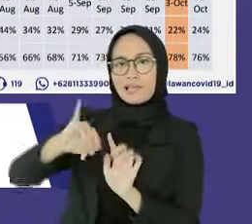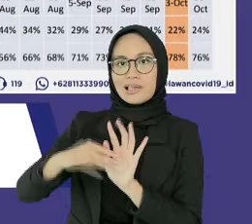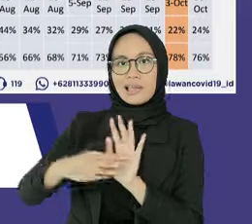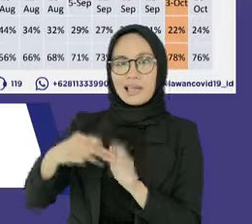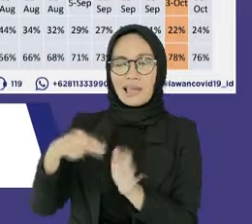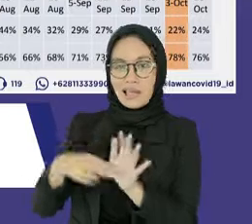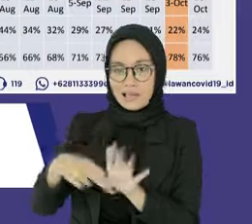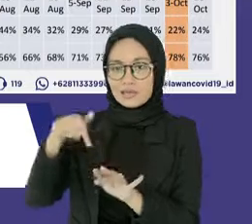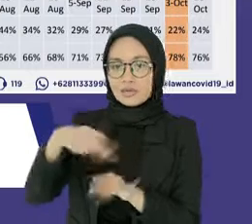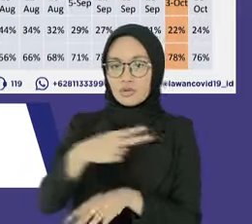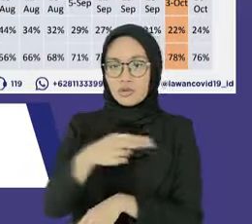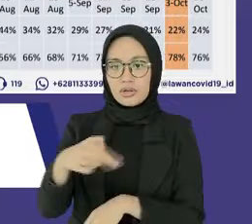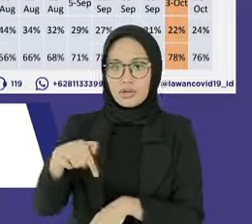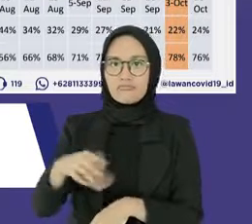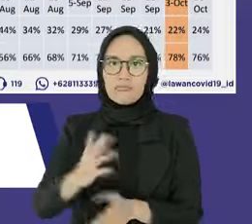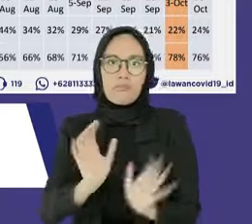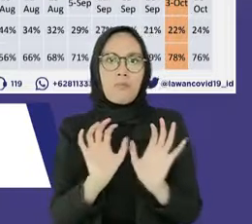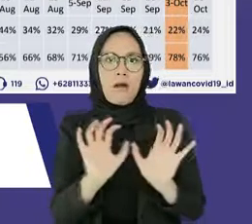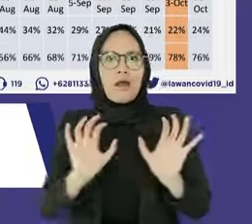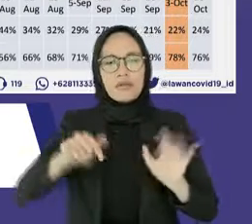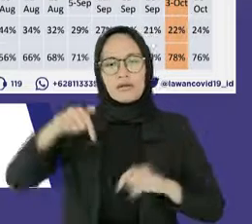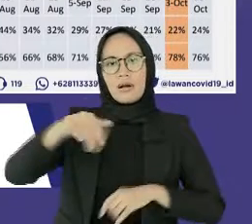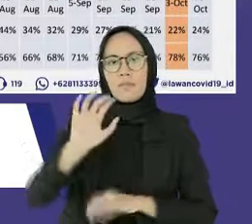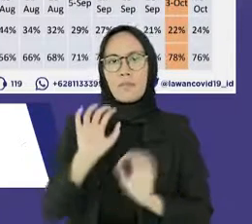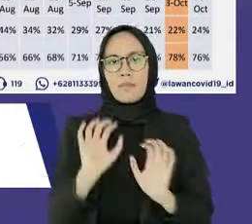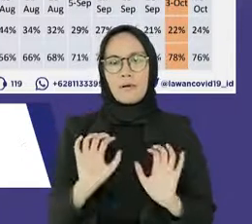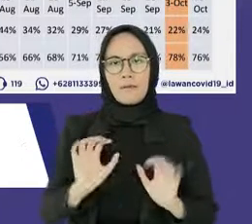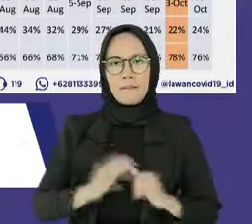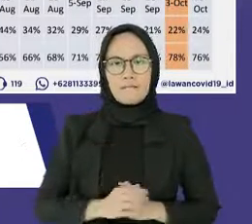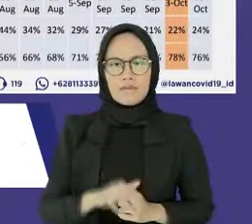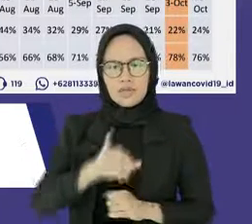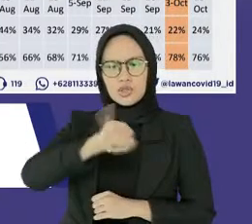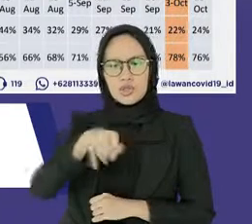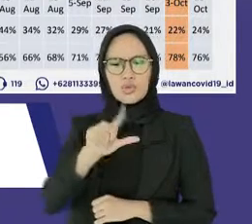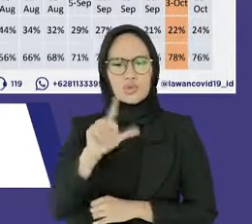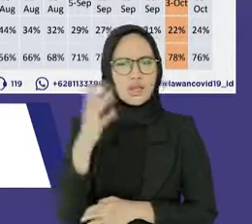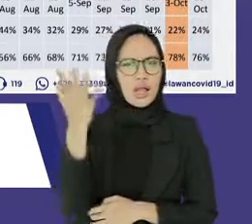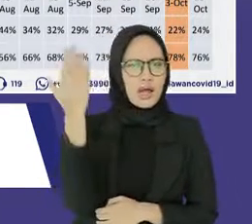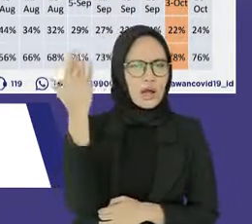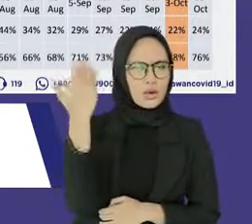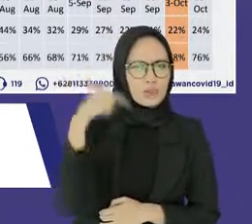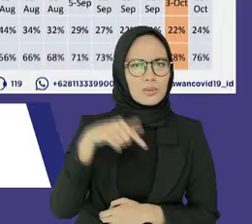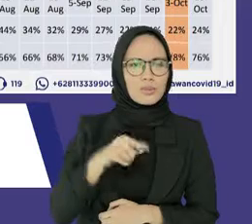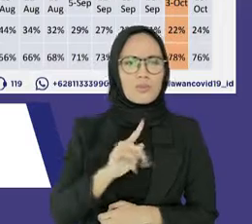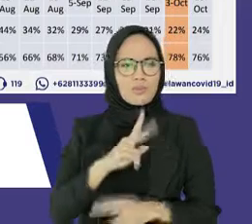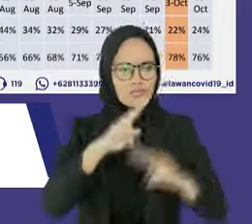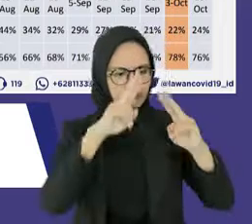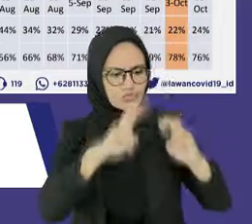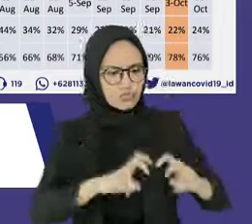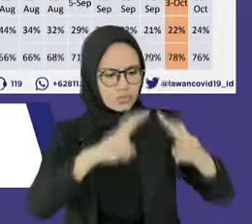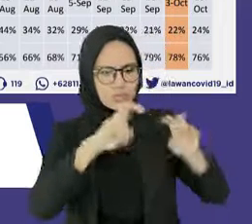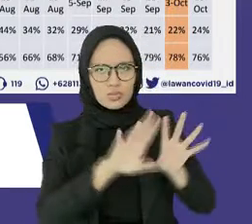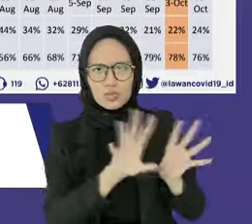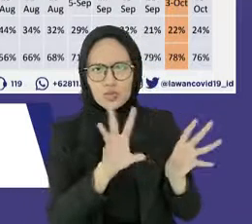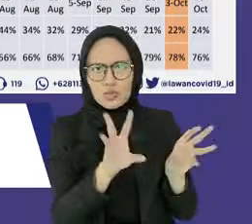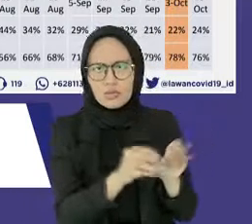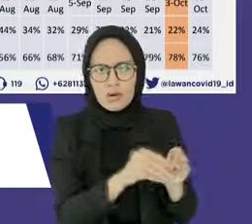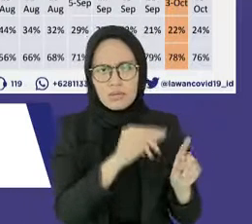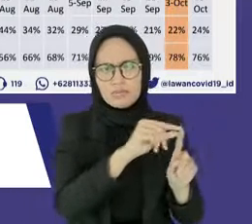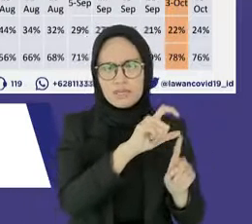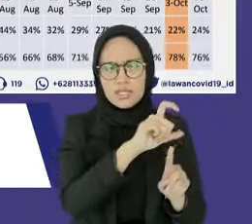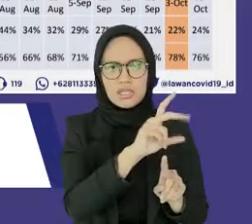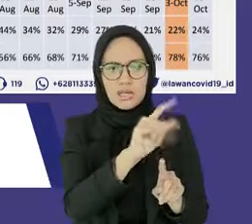Pada lonjakan kasus kedua bulan Juli lalu, terlihat bahwa jumlah gabungan orang yang diperiksa dengan PCR dan